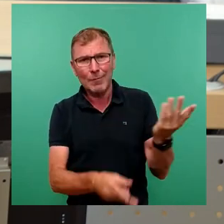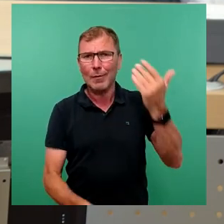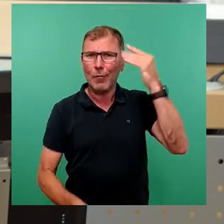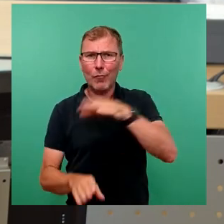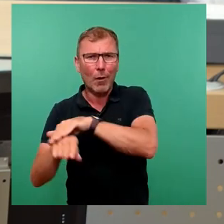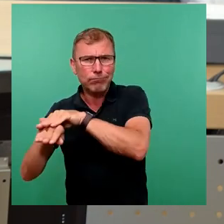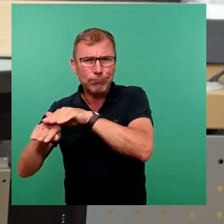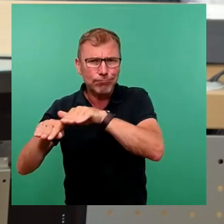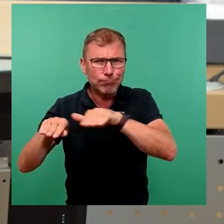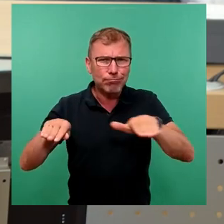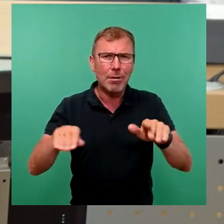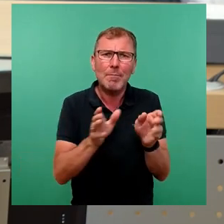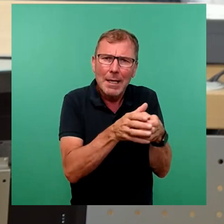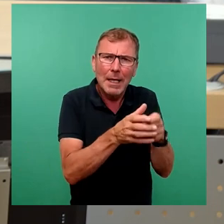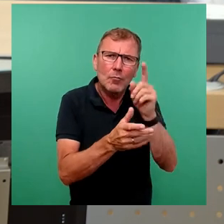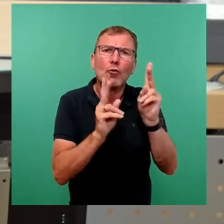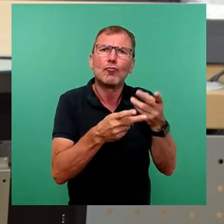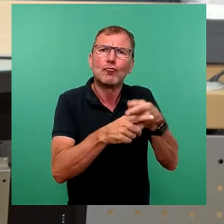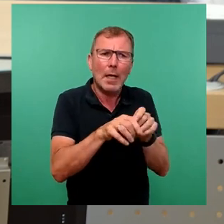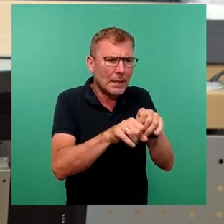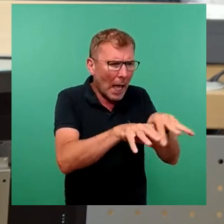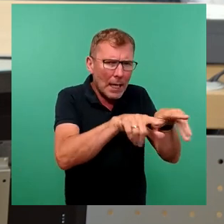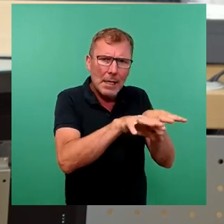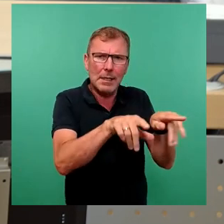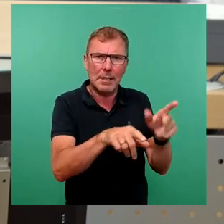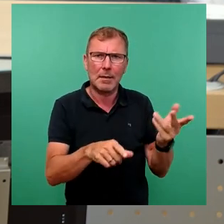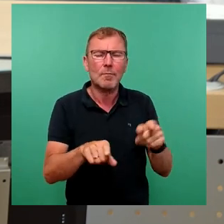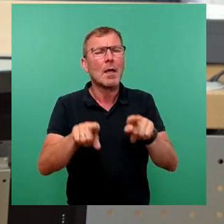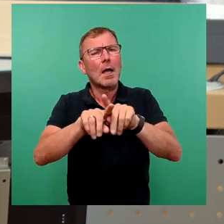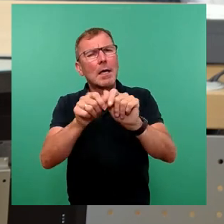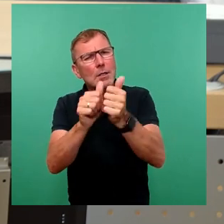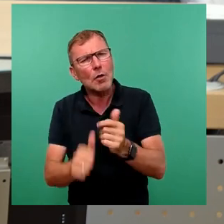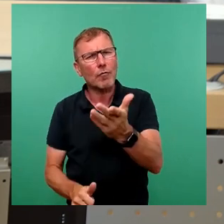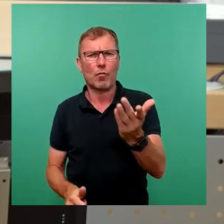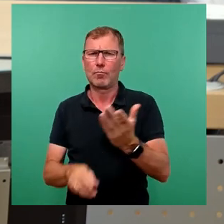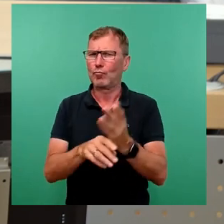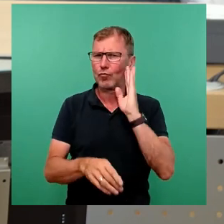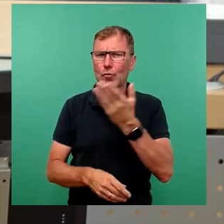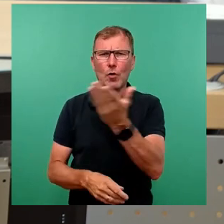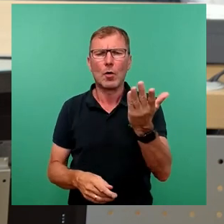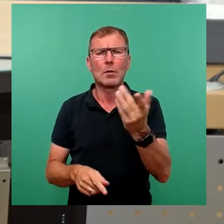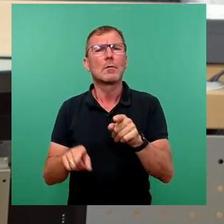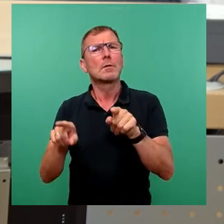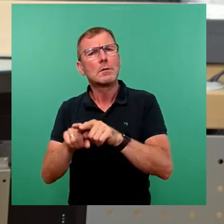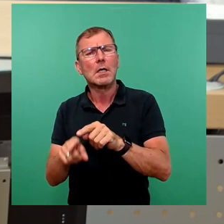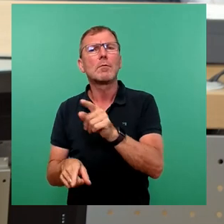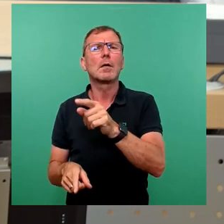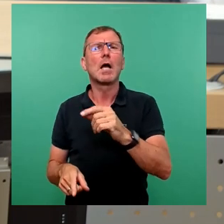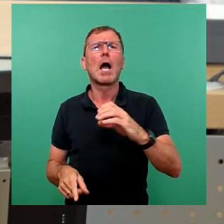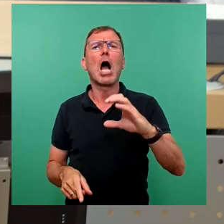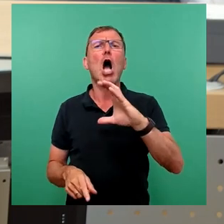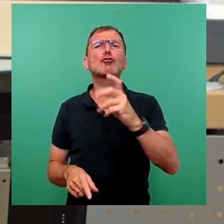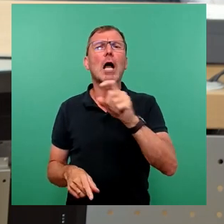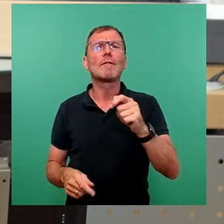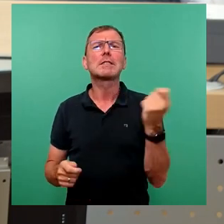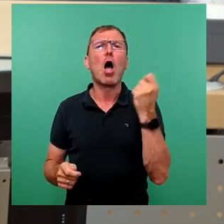und wirkt in den Stadtteil hinein. In ähnlicher Form, wir hatten es vorhin schon gehört, trifft das auch zu auf die Tschachwitzer Dorfmeile.